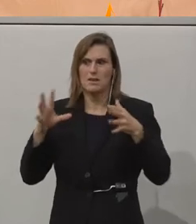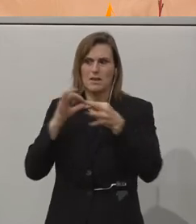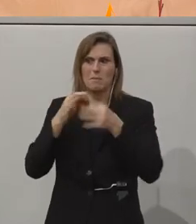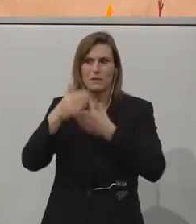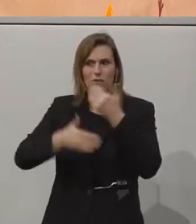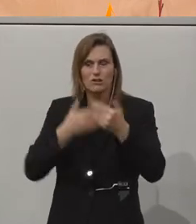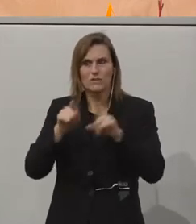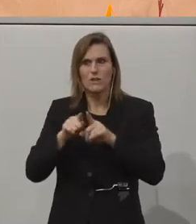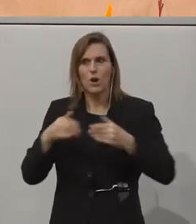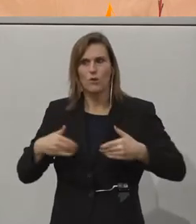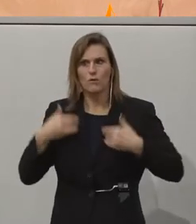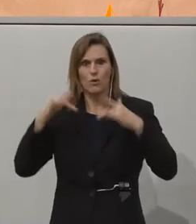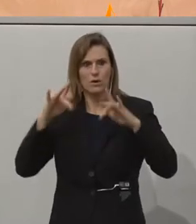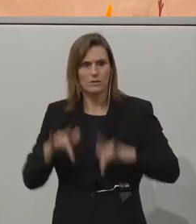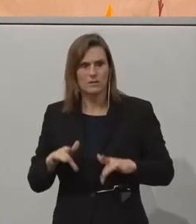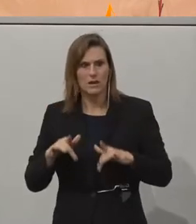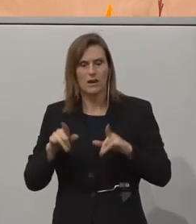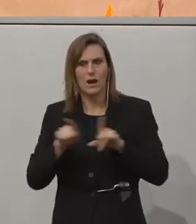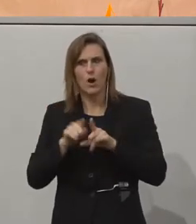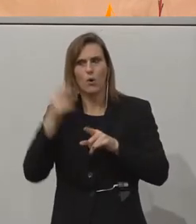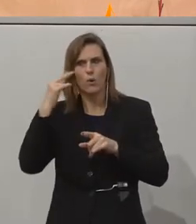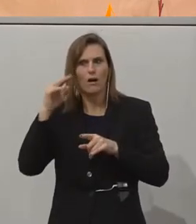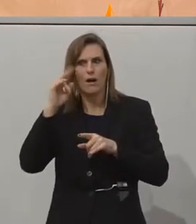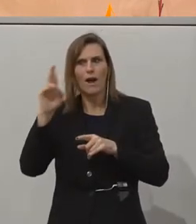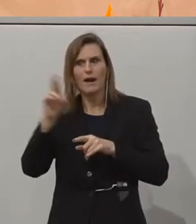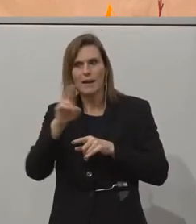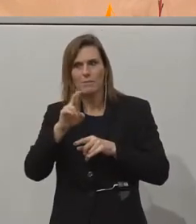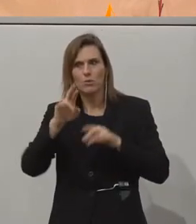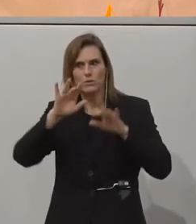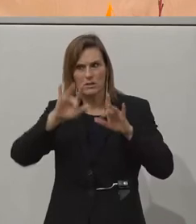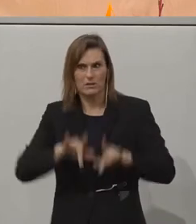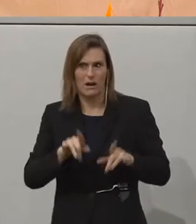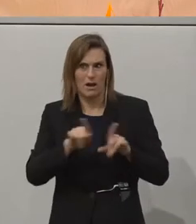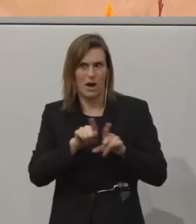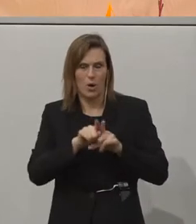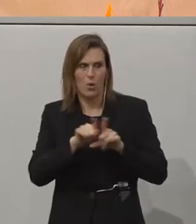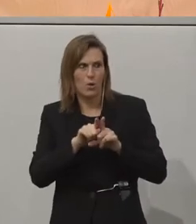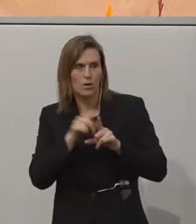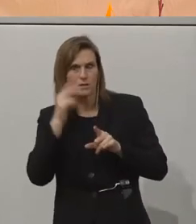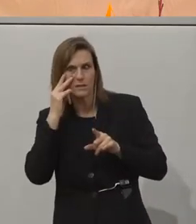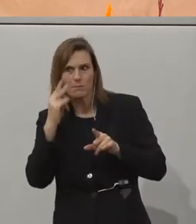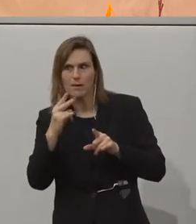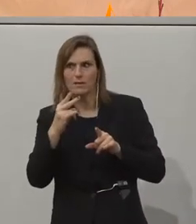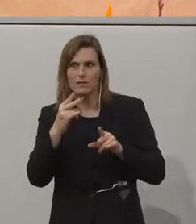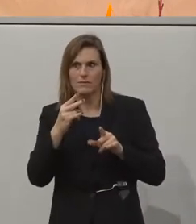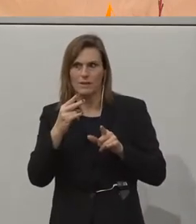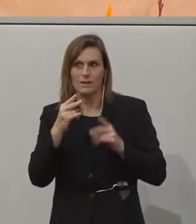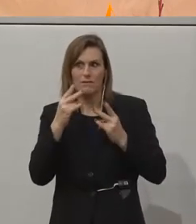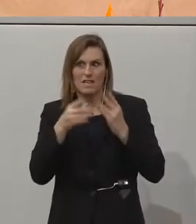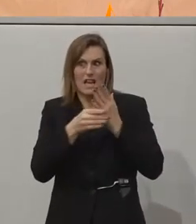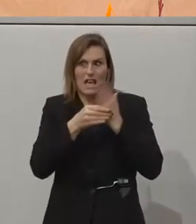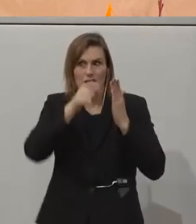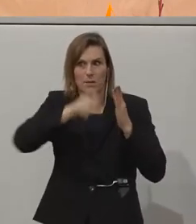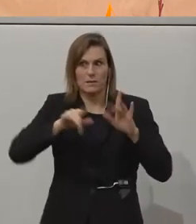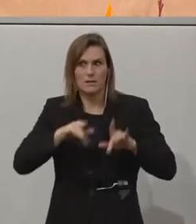ich froh auch, dass der Countrymanager Herr Reimoser von Ernst & Young heute unter uns ist und viele natürlich auch on